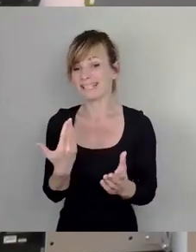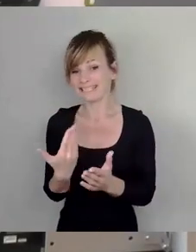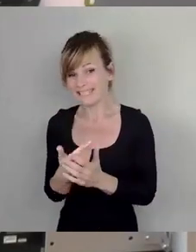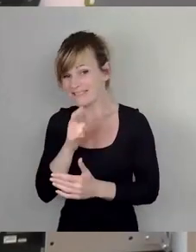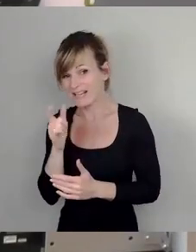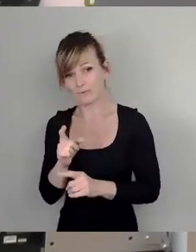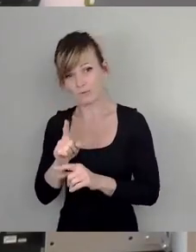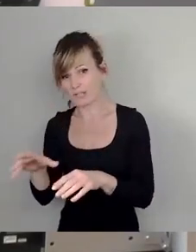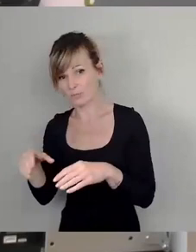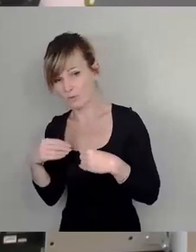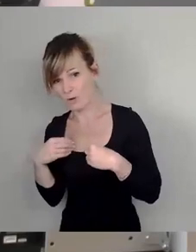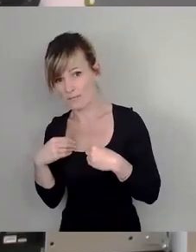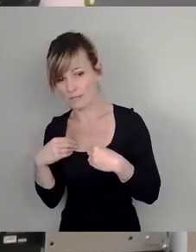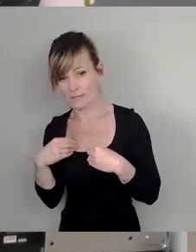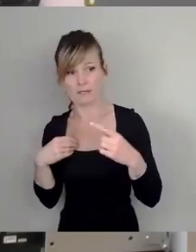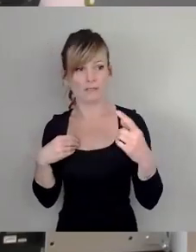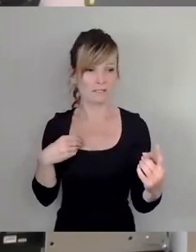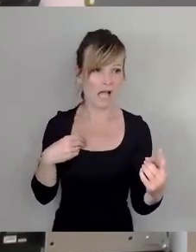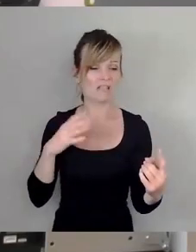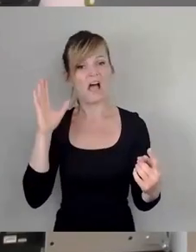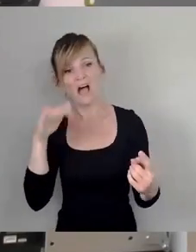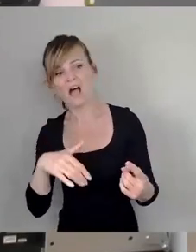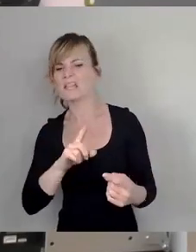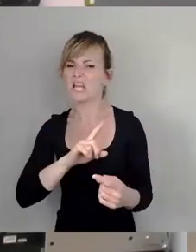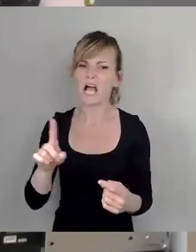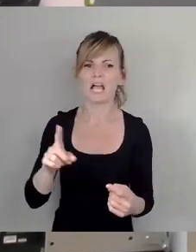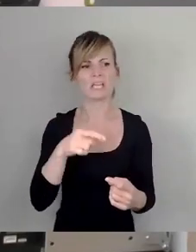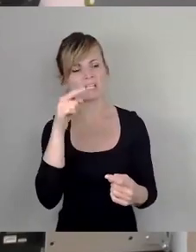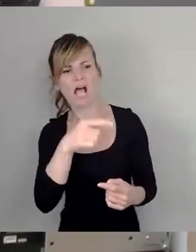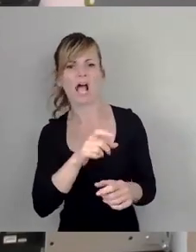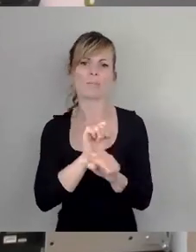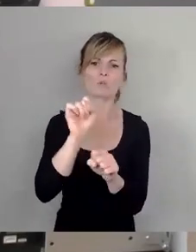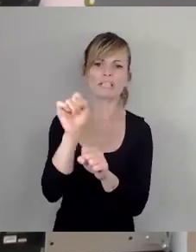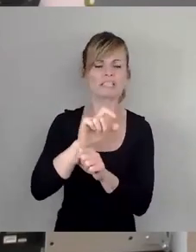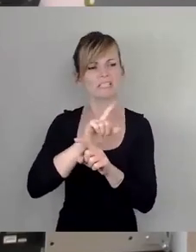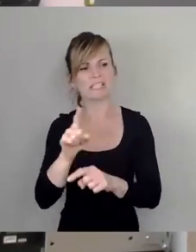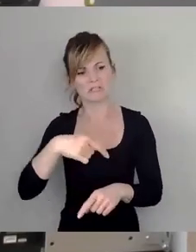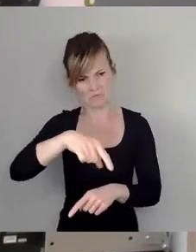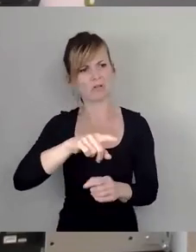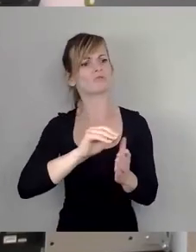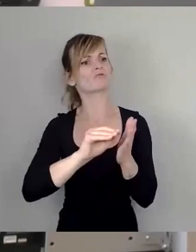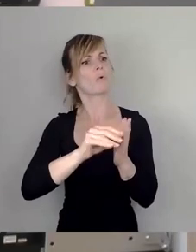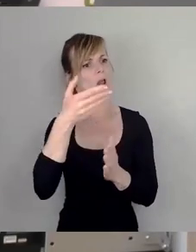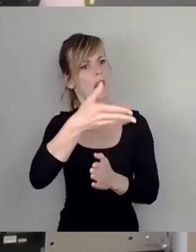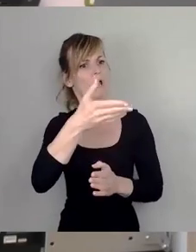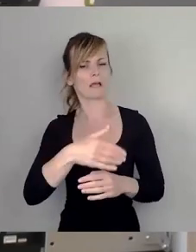dann werden sie auch wieder beschimpft. Sie sollen lieber zur Schule gehen und ja nicht protestieren und so weiter. Was wollen wir eigentlich? Ich finde, es